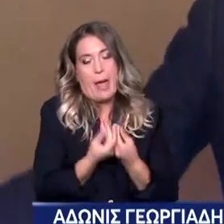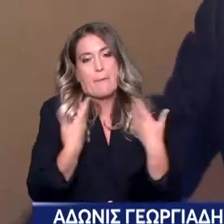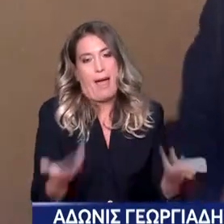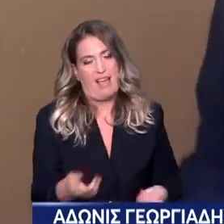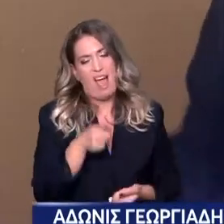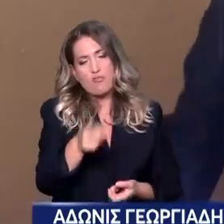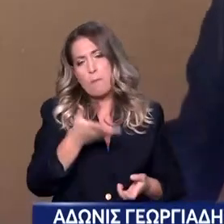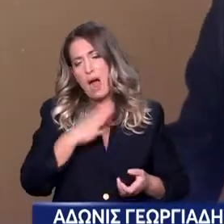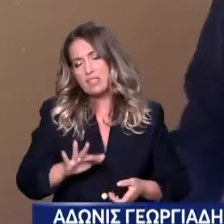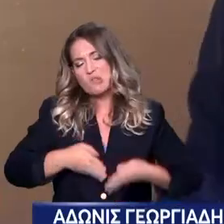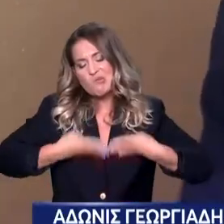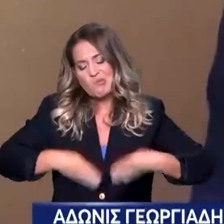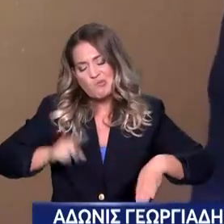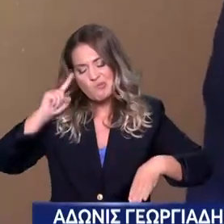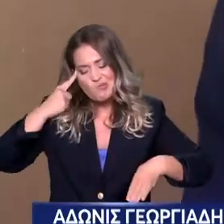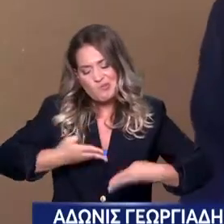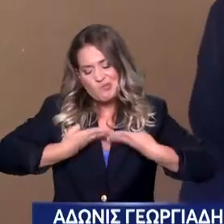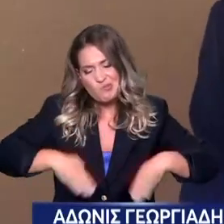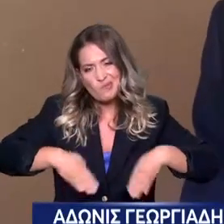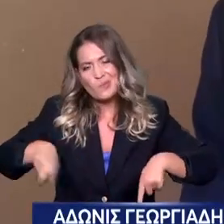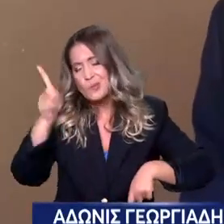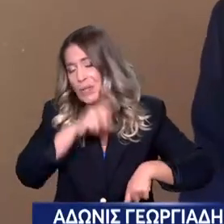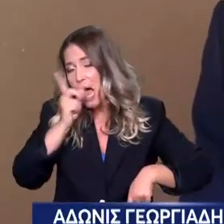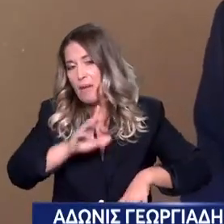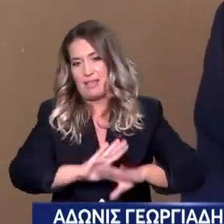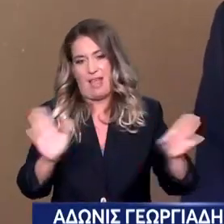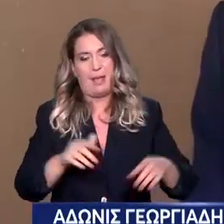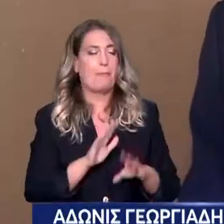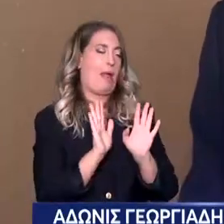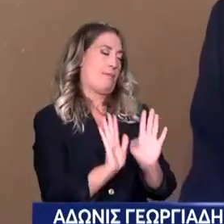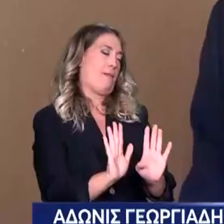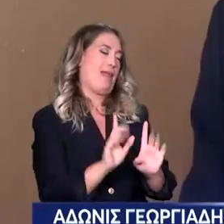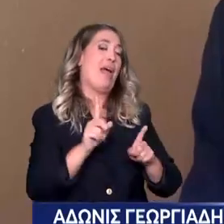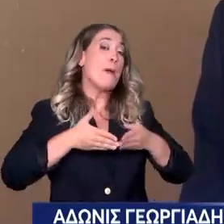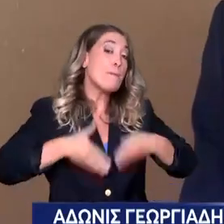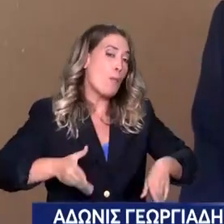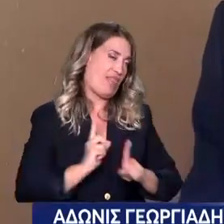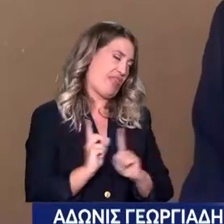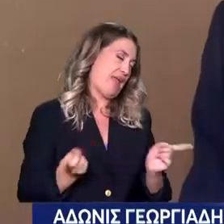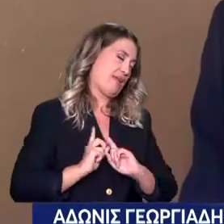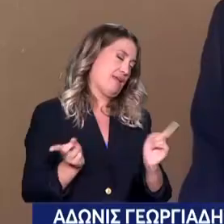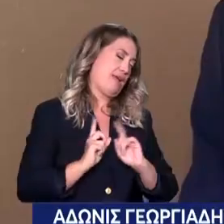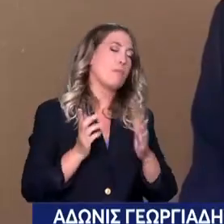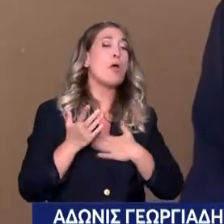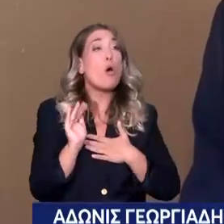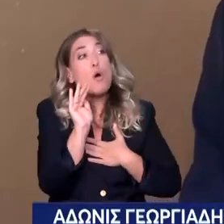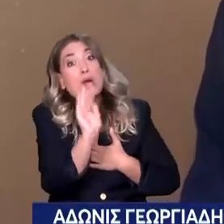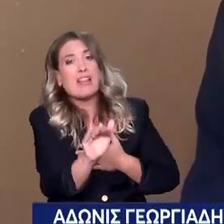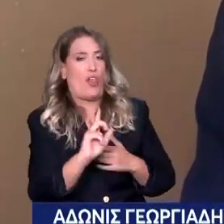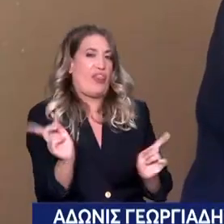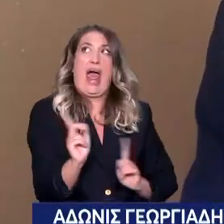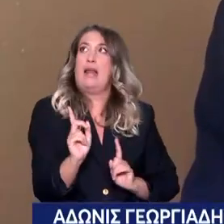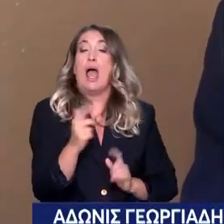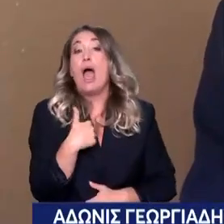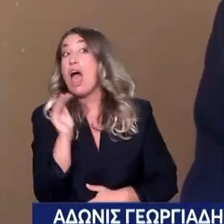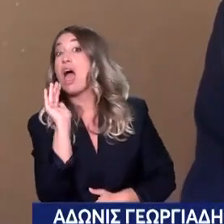προπαγάνδα έχει όρια. Ένα λεπτό. Προπαγάνδα σε ποιον το Αλλά να πω ότι κάτι με ενδιαφέρει πιο πολύ. Προπαγάνδα σε ποιον το χρειάζεται. Δεν υπάρχει προπαγάνδα. Ερώτημα βάζω και απαντάτε.